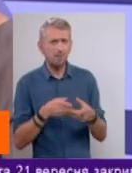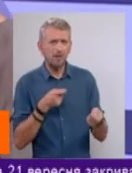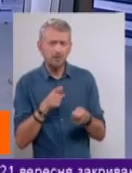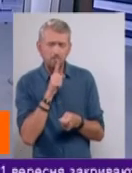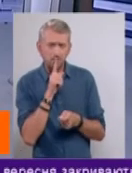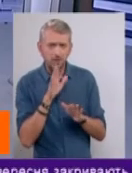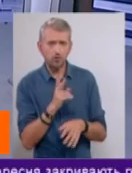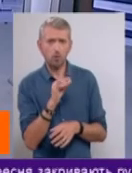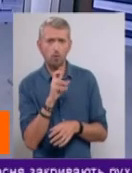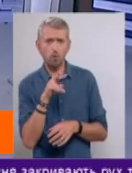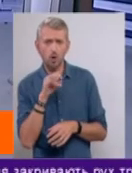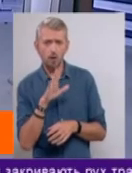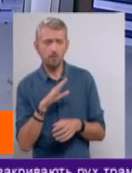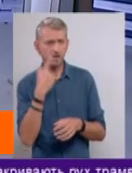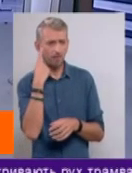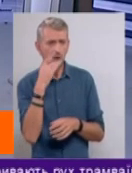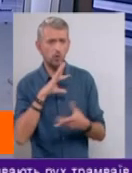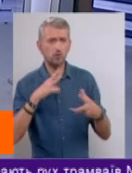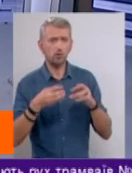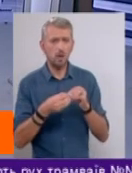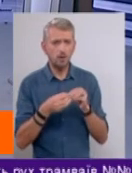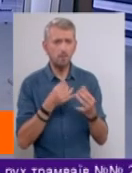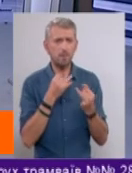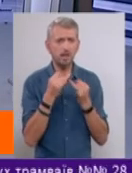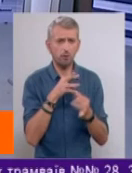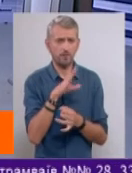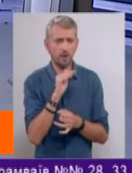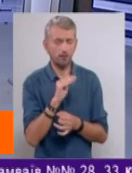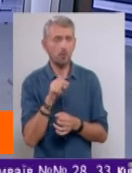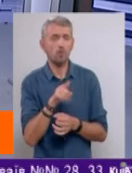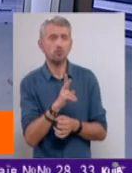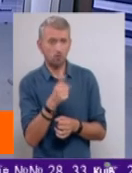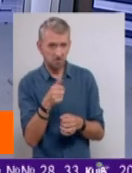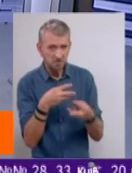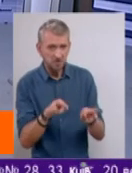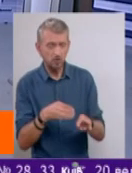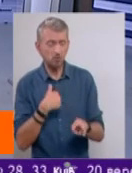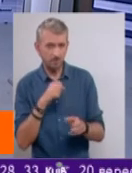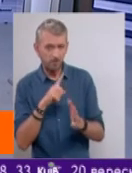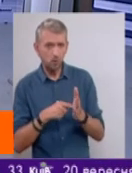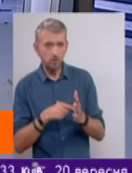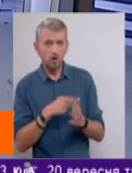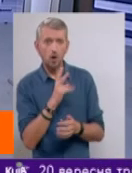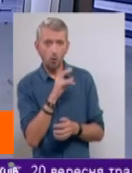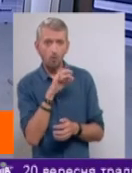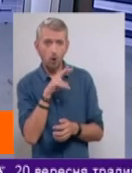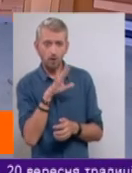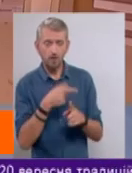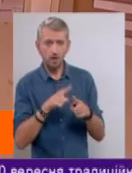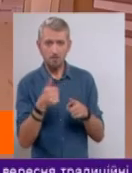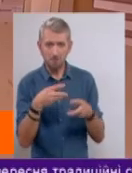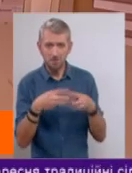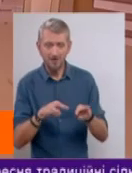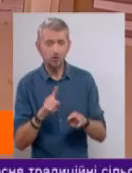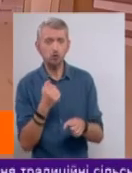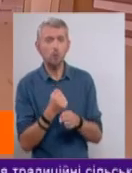Тобто Коболєв заявляє о результатах переговорів в Международному валютному фонду. У нас Коболєв прем'єр-миністр. Ну от у мене вопрос. У нас Коболєв прем'єр-миністр. Тобто